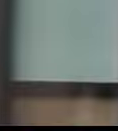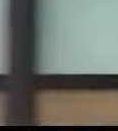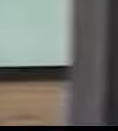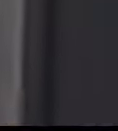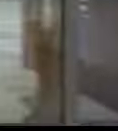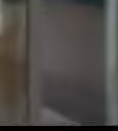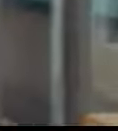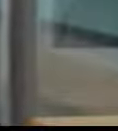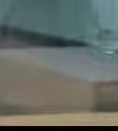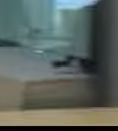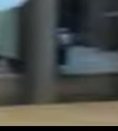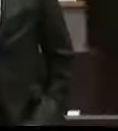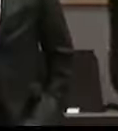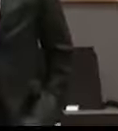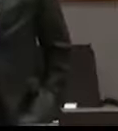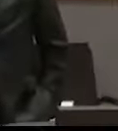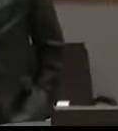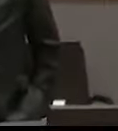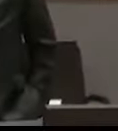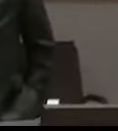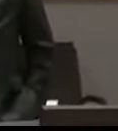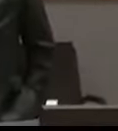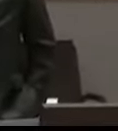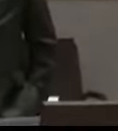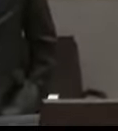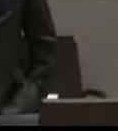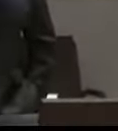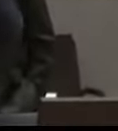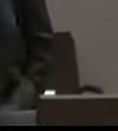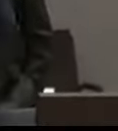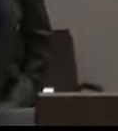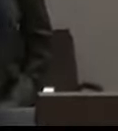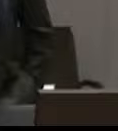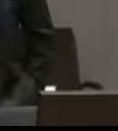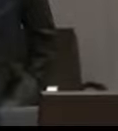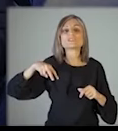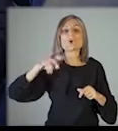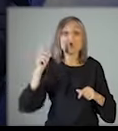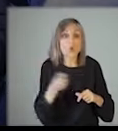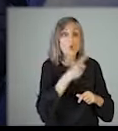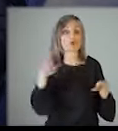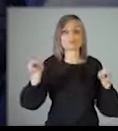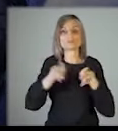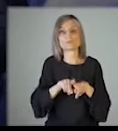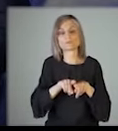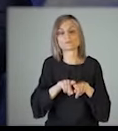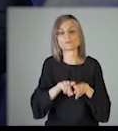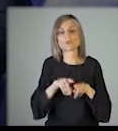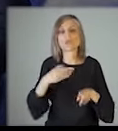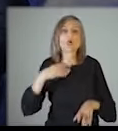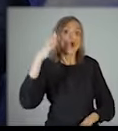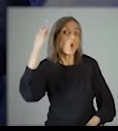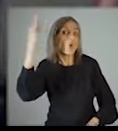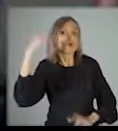και κυρίαχη, σύφνα με τα σχετικά ψηφίσματα των ΗΕ και το κεκτημένο της Ευρωπαϊκής Ένωσης. Οραματίζομαι την Κύπρο που